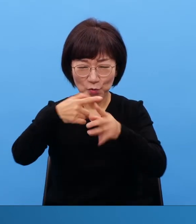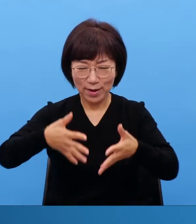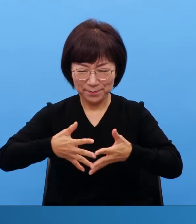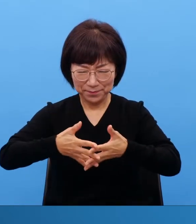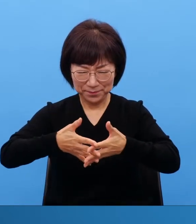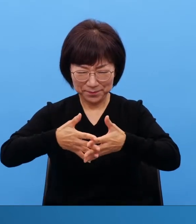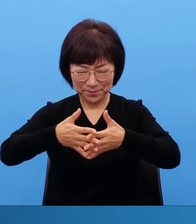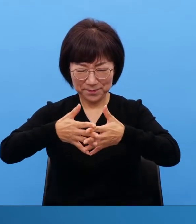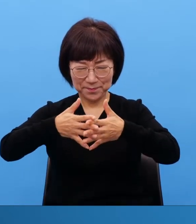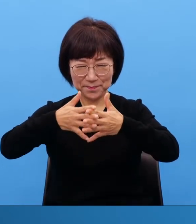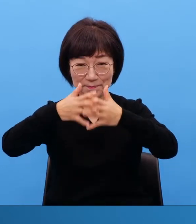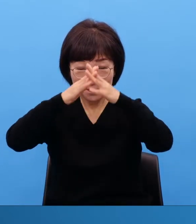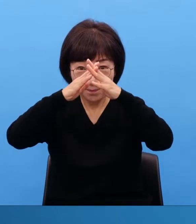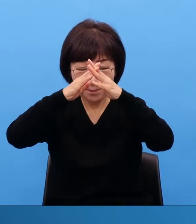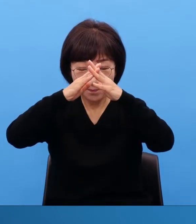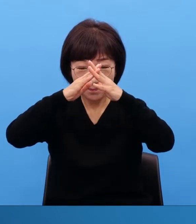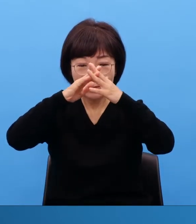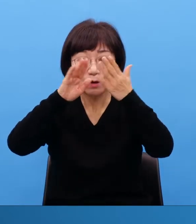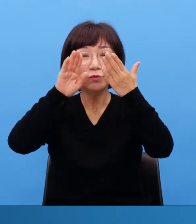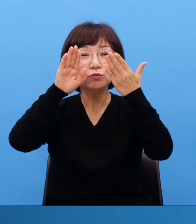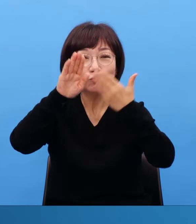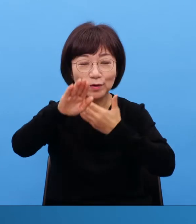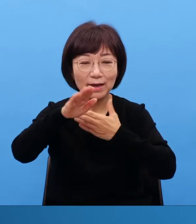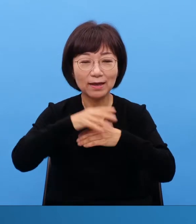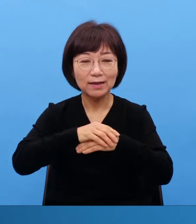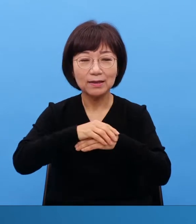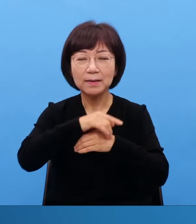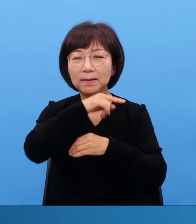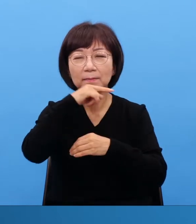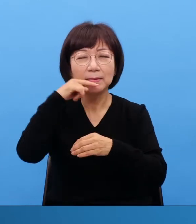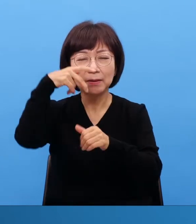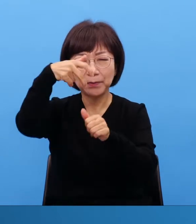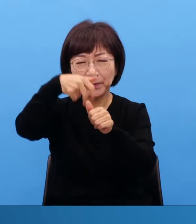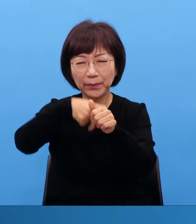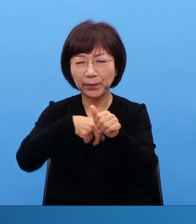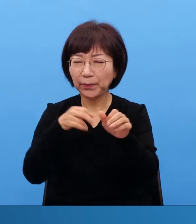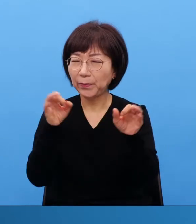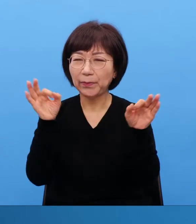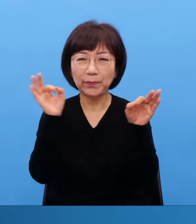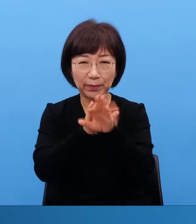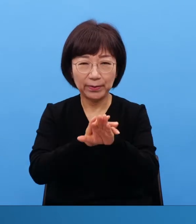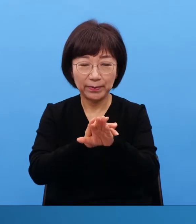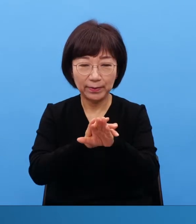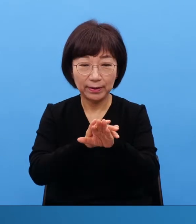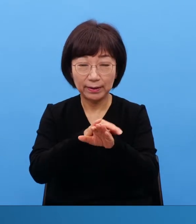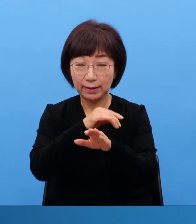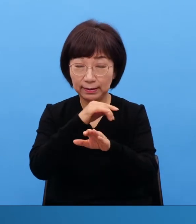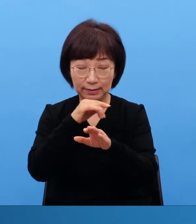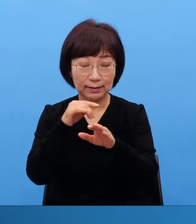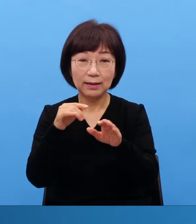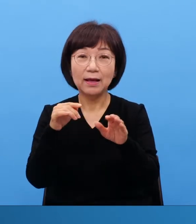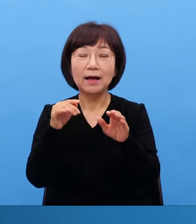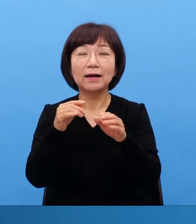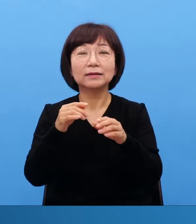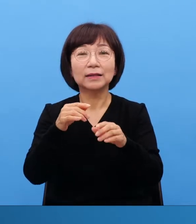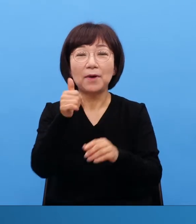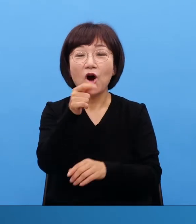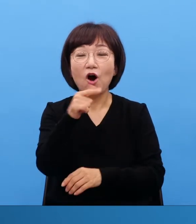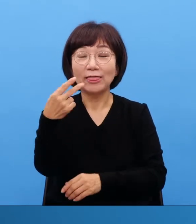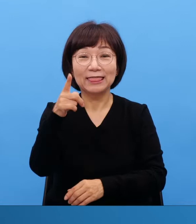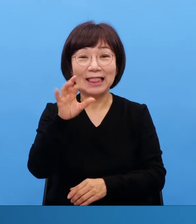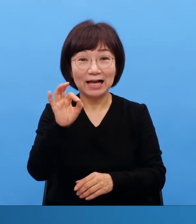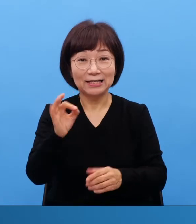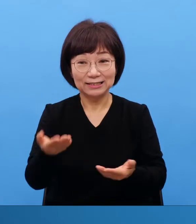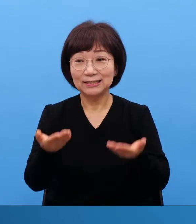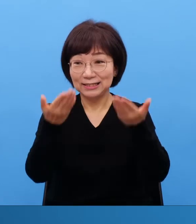뭐 은행에 있는 겁니다. 꼭 따지면 은행에